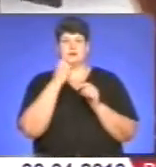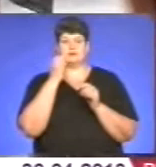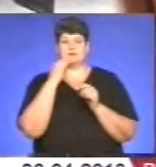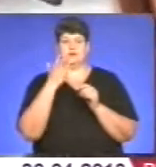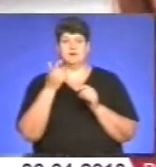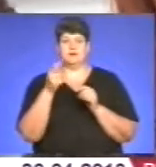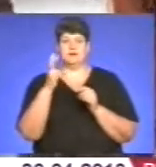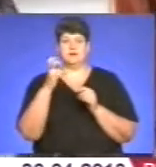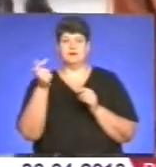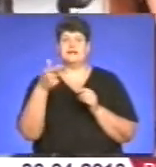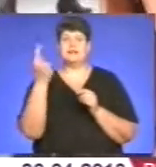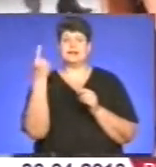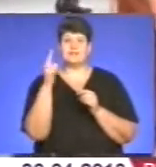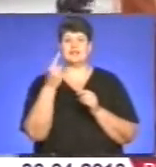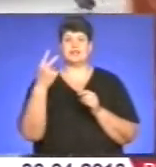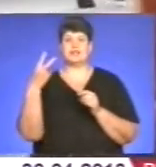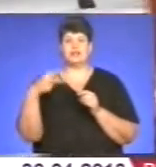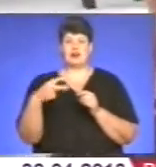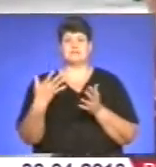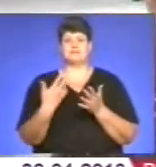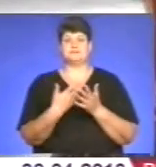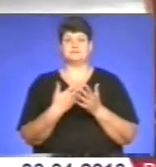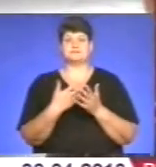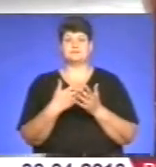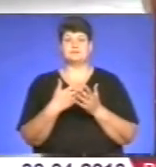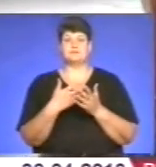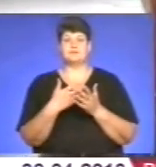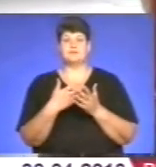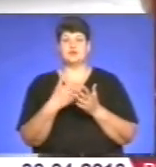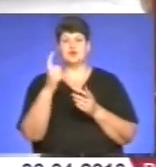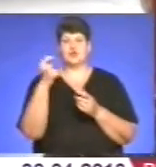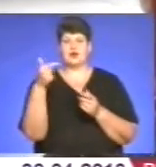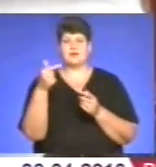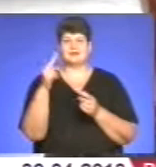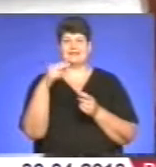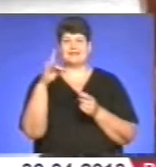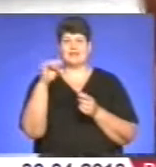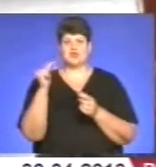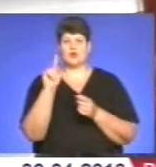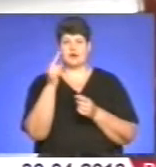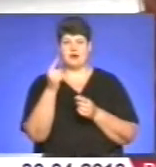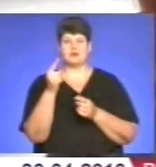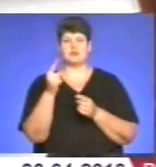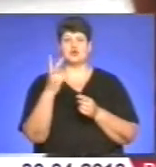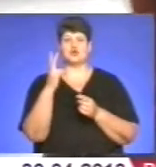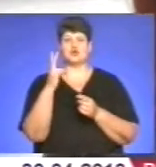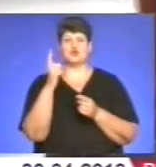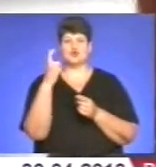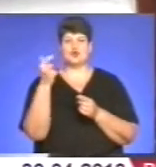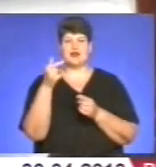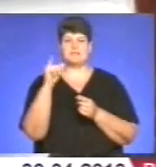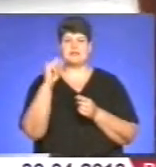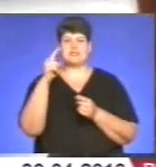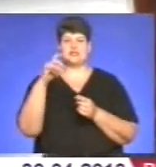гривня 20, молоко – півтора стакана – гривня 20, 100 грам дріжджів – гривня, 100 грам ізюму – 5